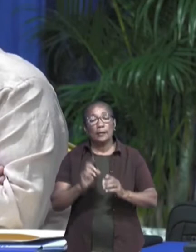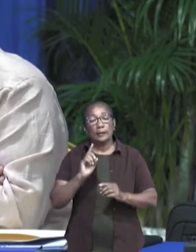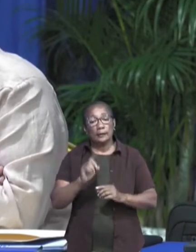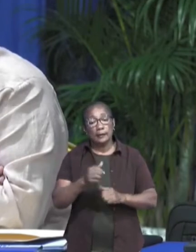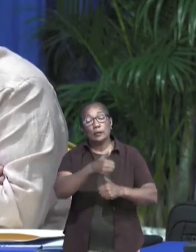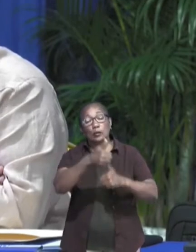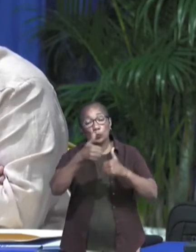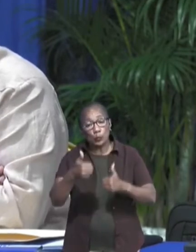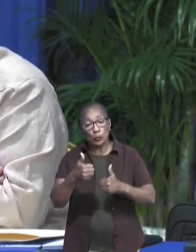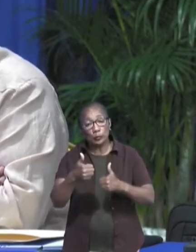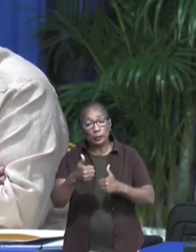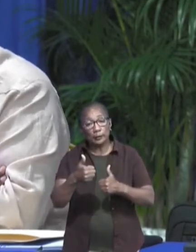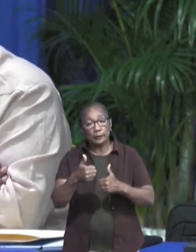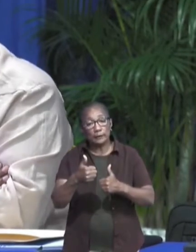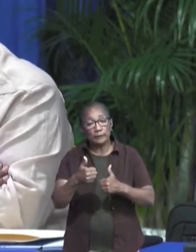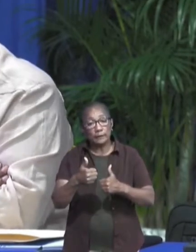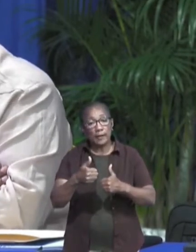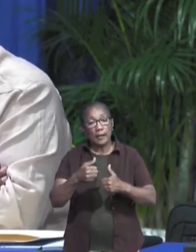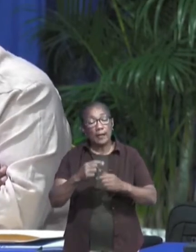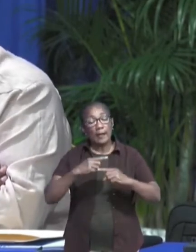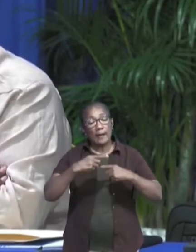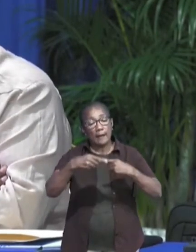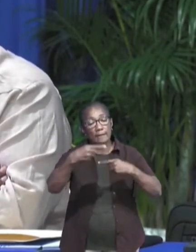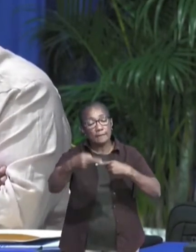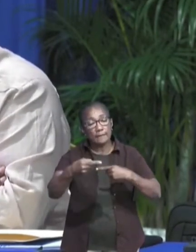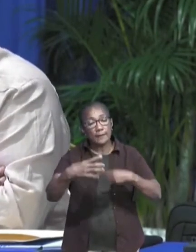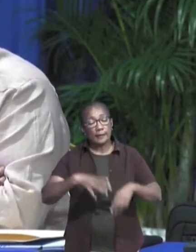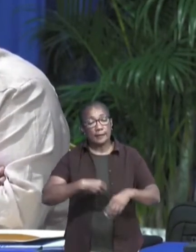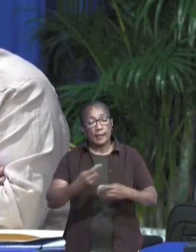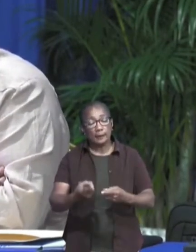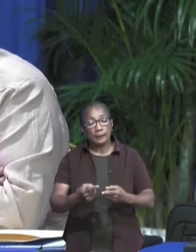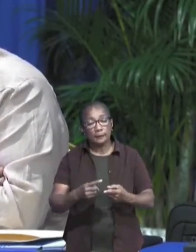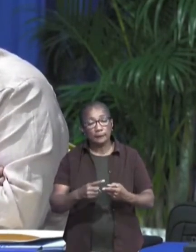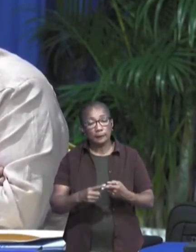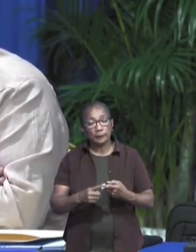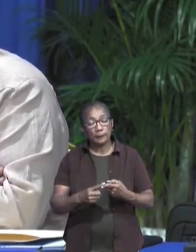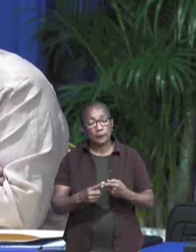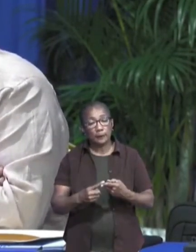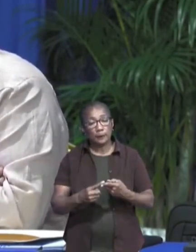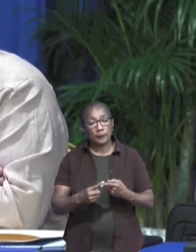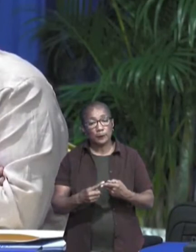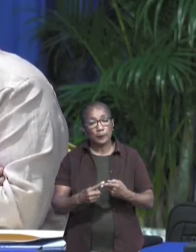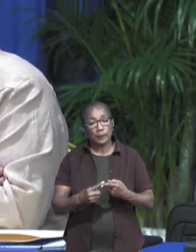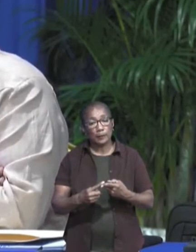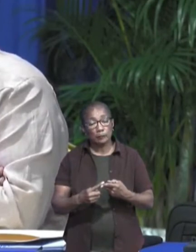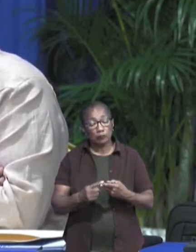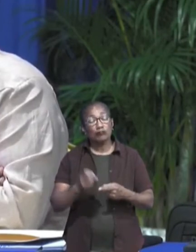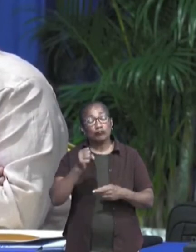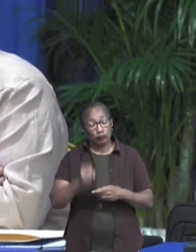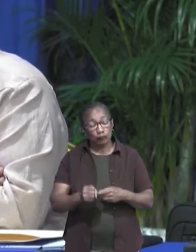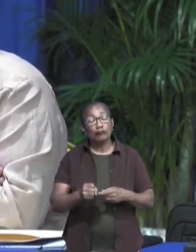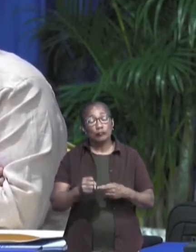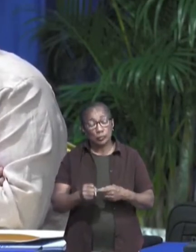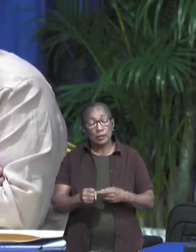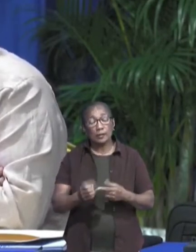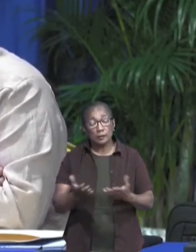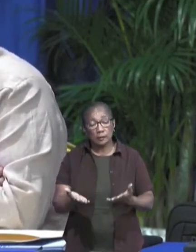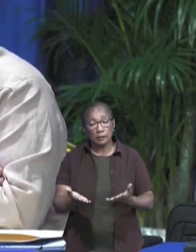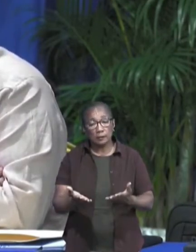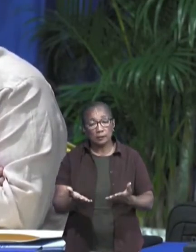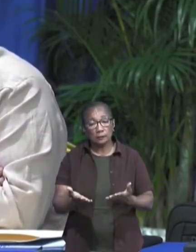zeer positief effect hebben. zeer zeker naar